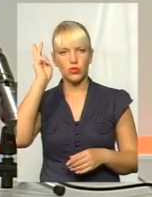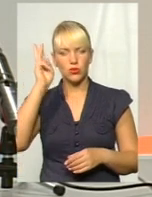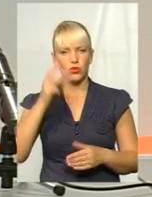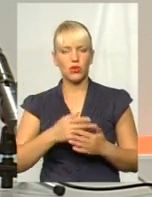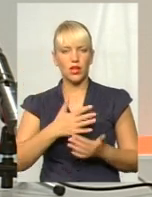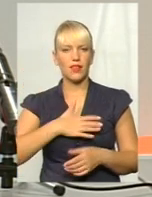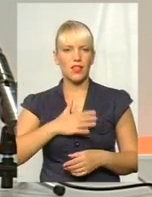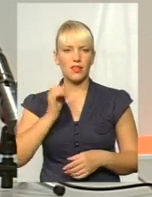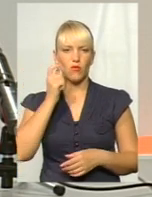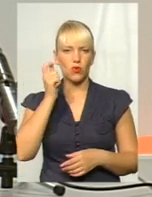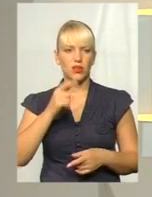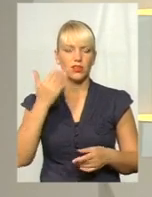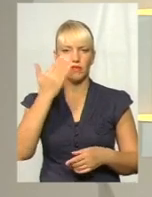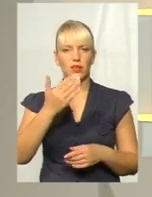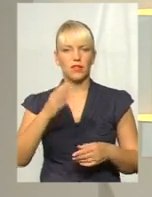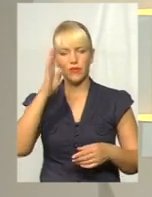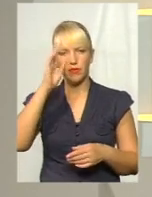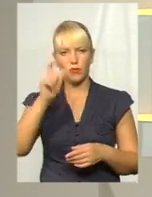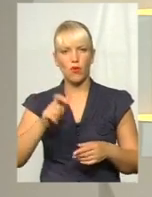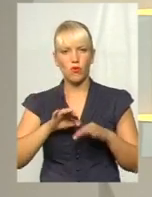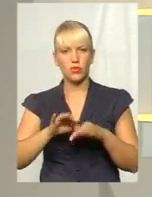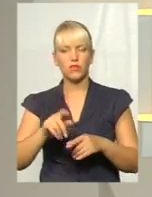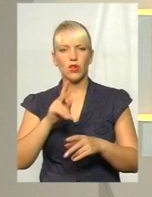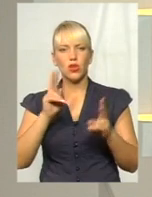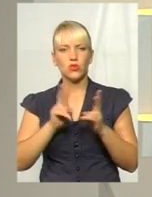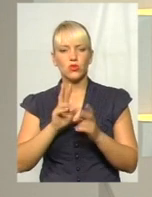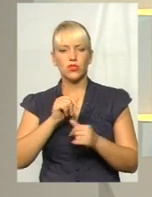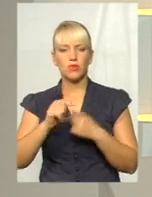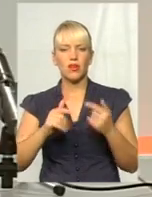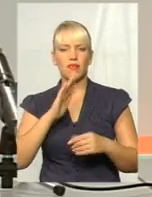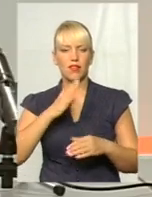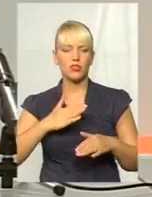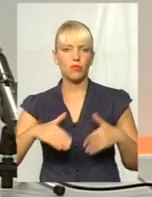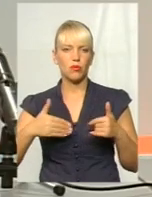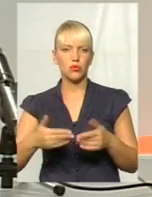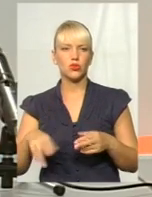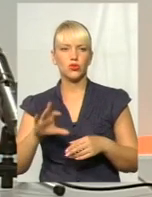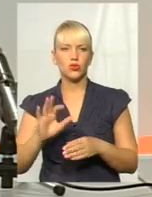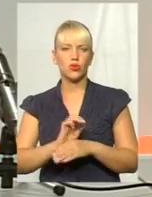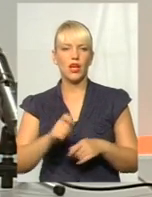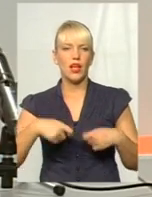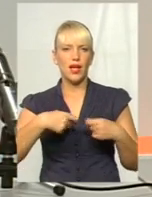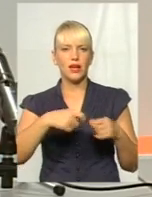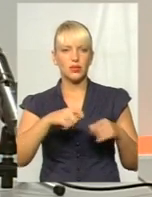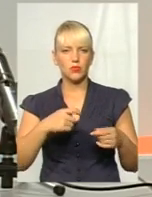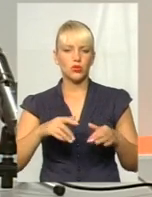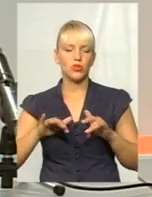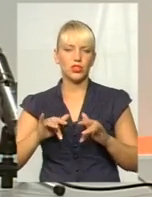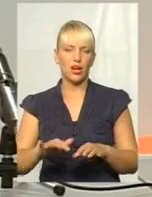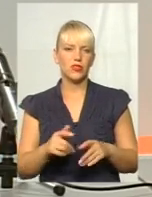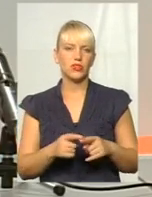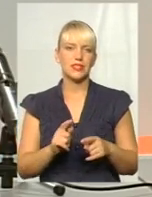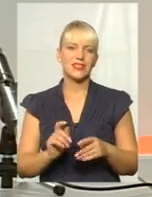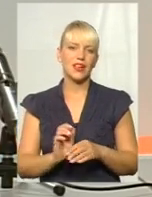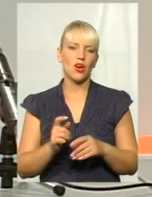Канади в Україні. Він також проводив зустріч з бізнесменами, і наші пропозиції щодо експортної діяльності, розвитку, щодо